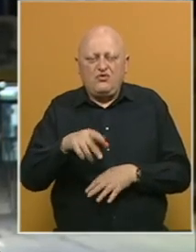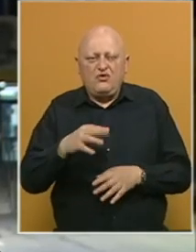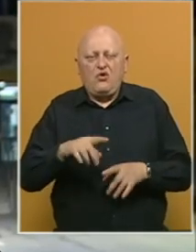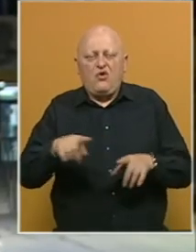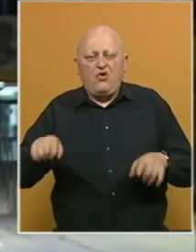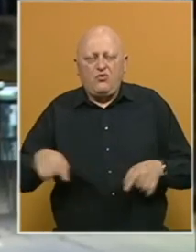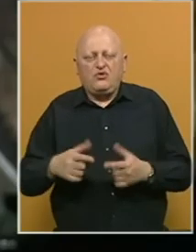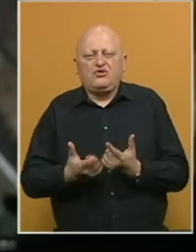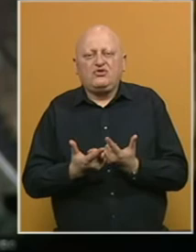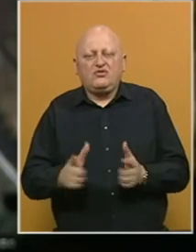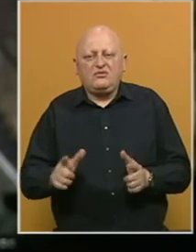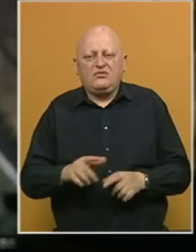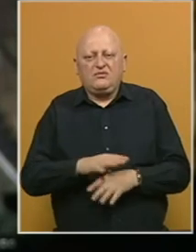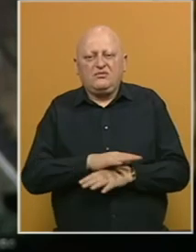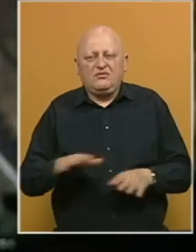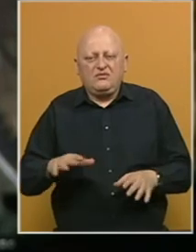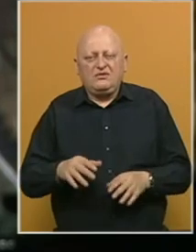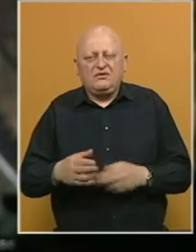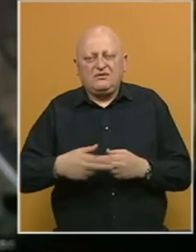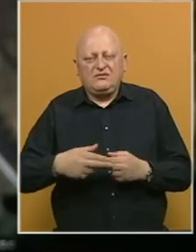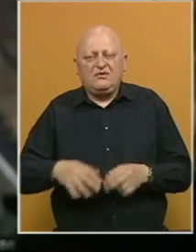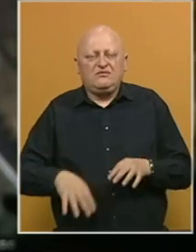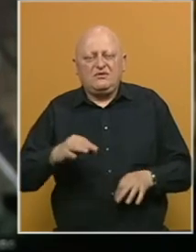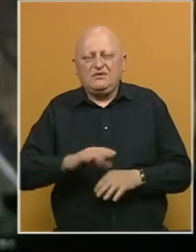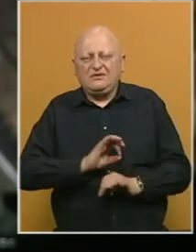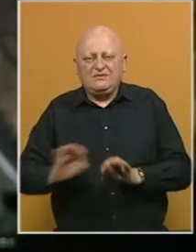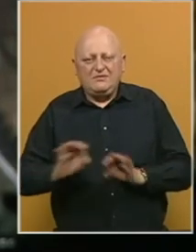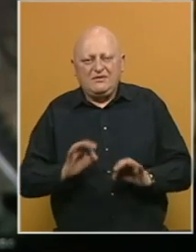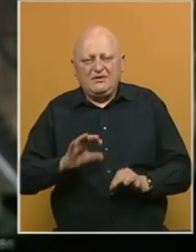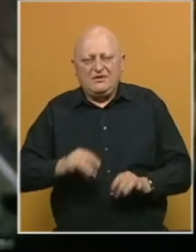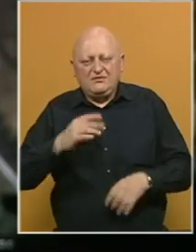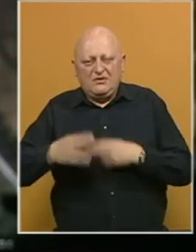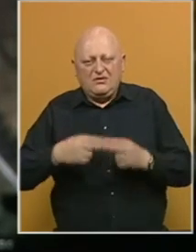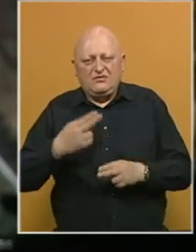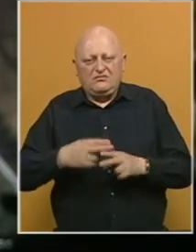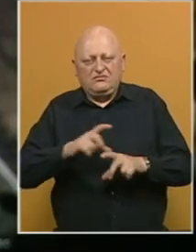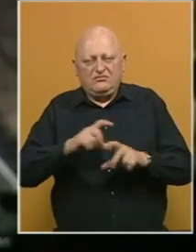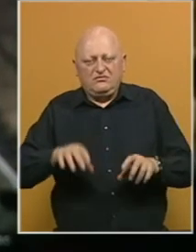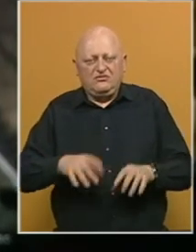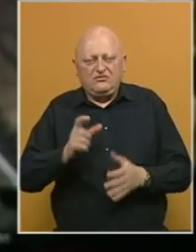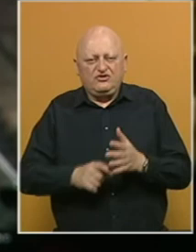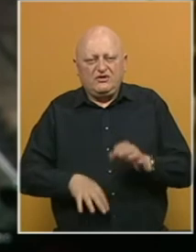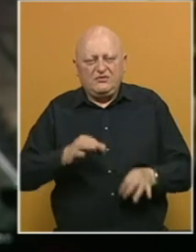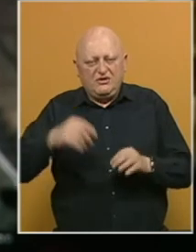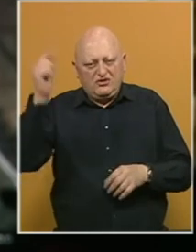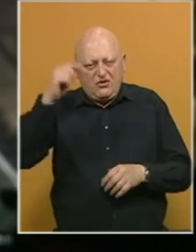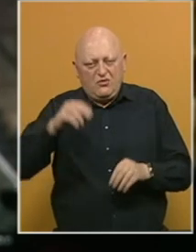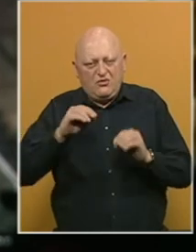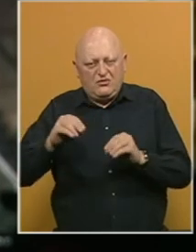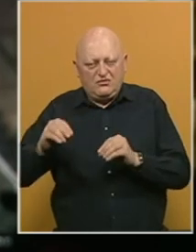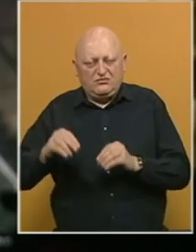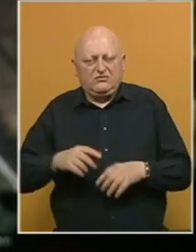prostor dozvoljavao. Sve za prestojiće izbore je spremno. Izborna komisija imenovala članove biračkih odbora, obučila,